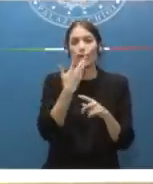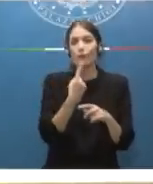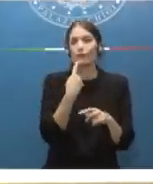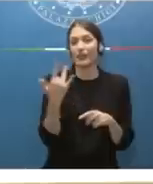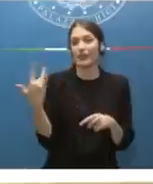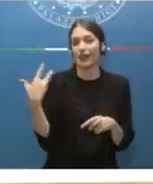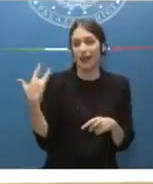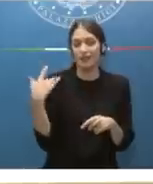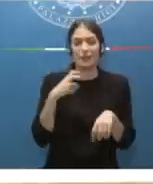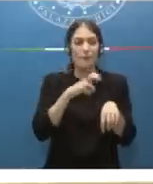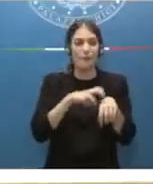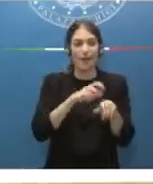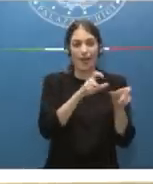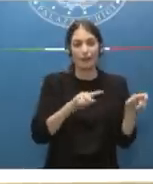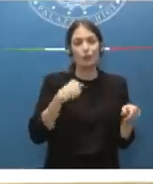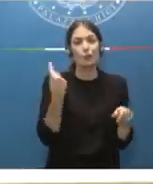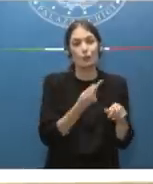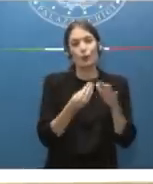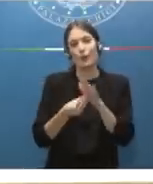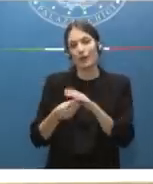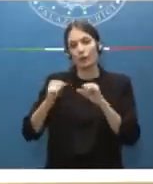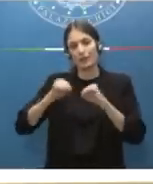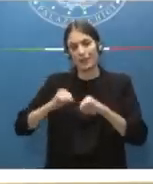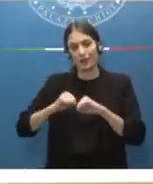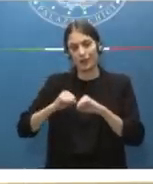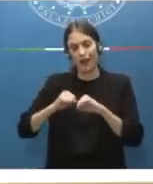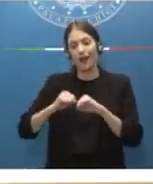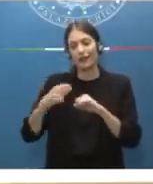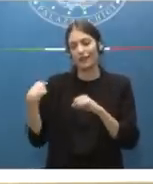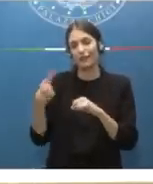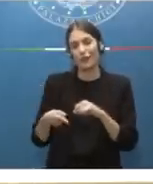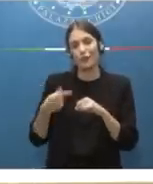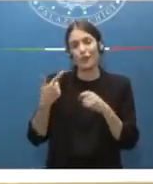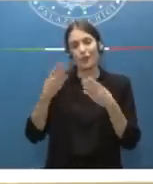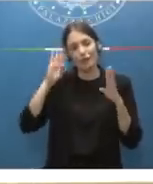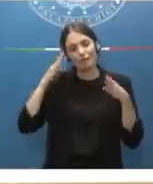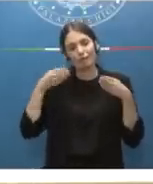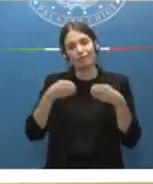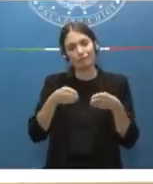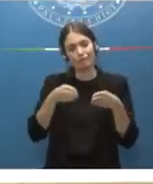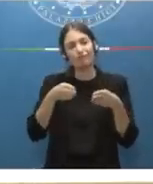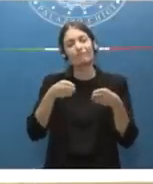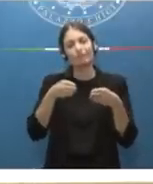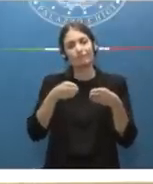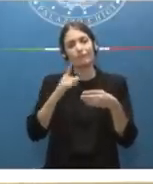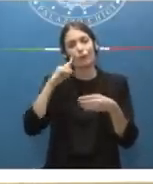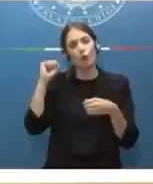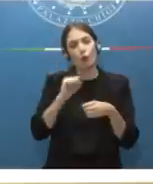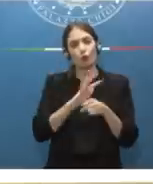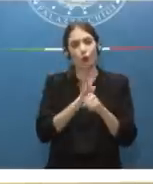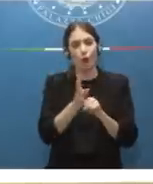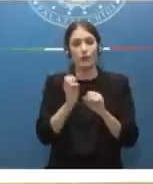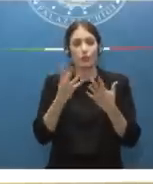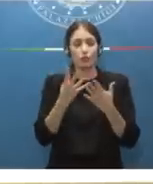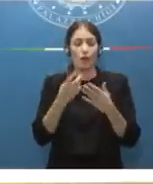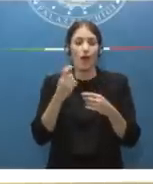i medici e tutti gli operatori sanitari che in questi anni si sono prodigati contro il Covid-19 pagando